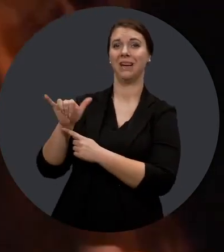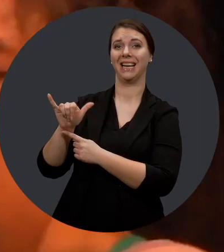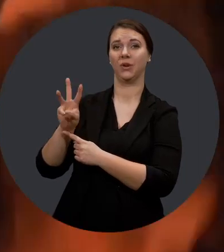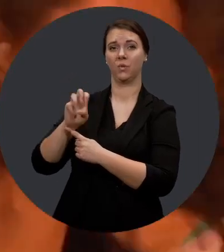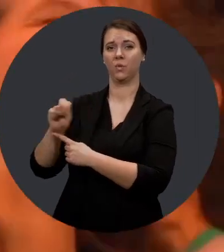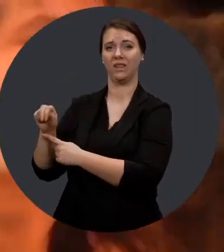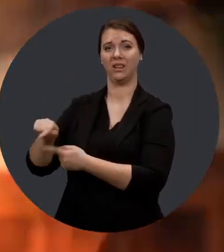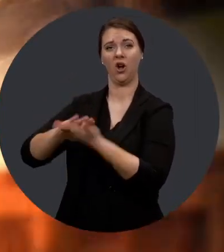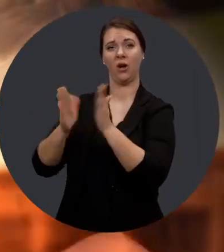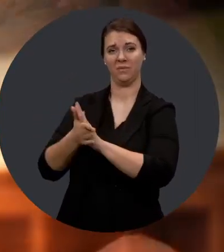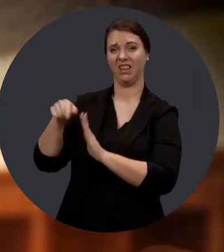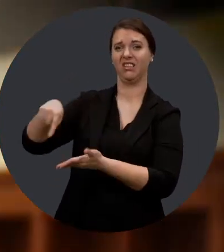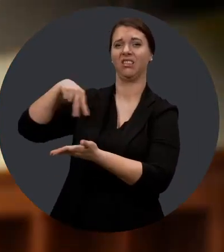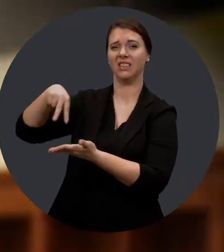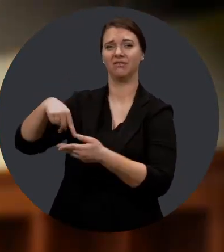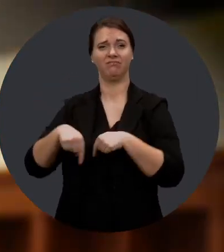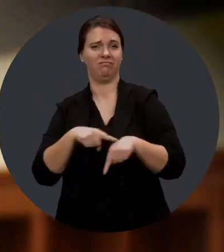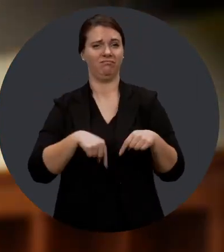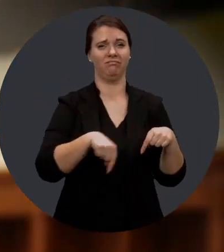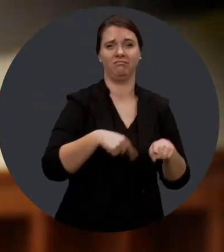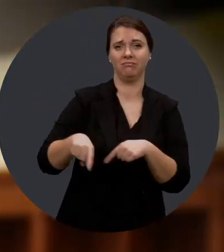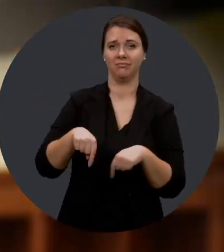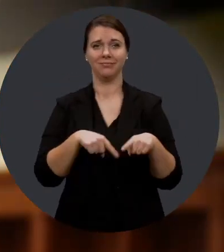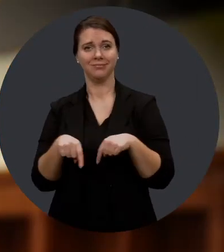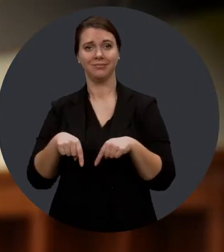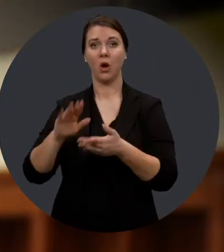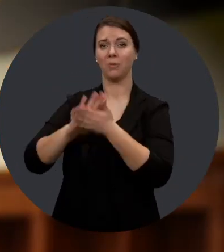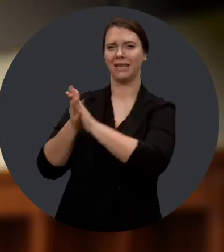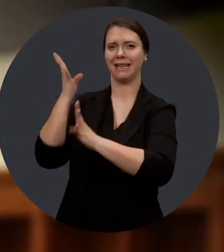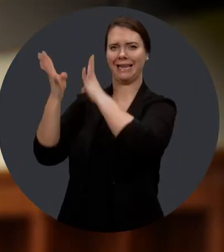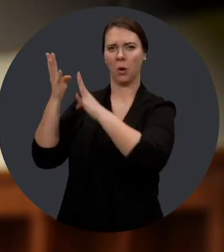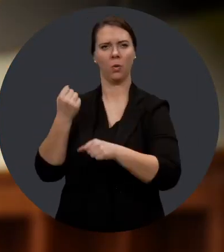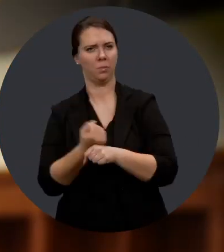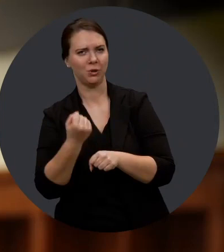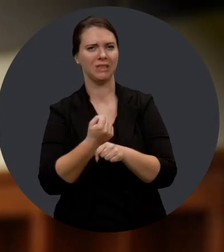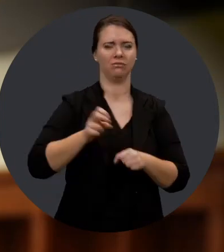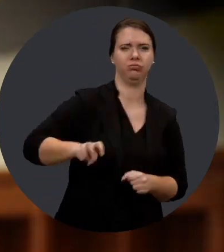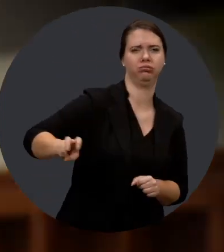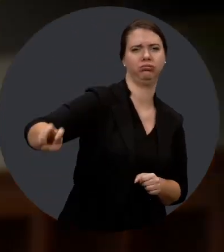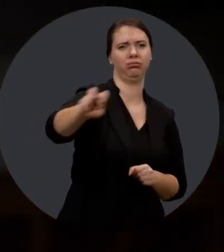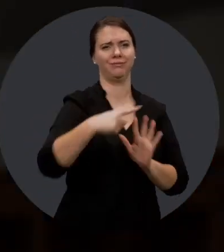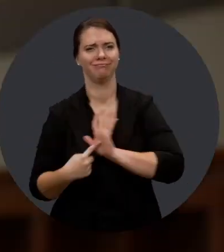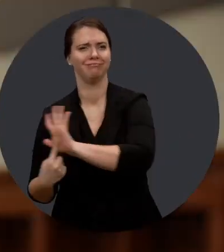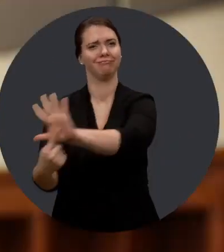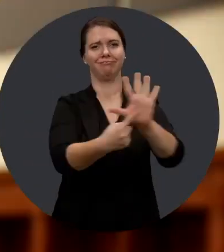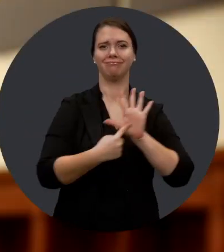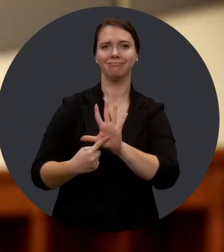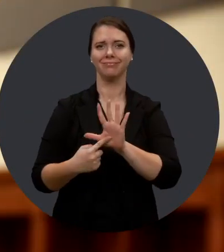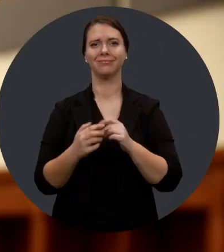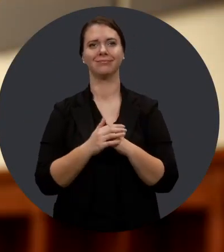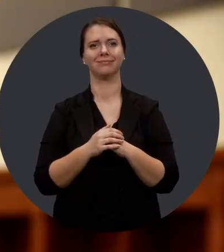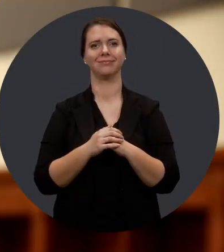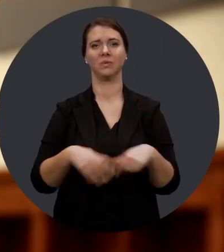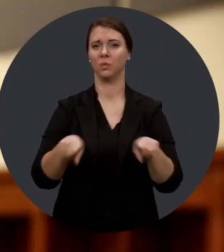MyWen et Les Orteils Orteils, c'est une compagnie de gigue et de danse contemporaine. On est une compagnie de création, de